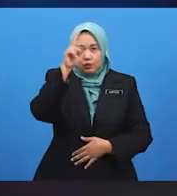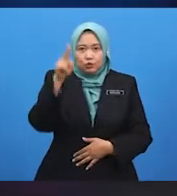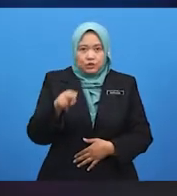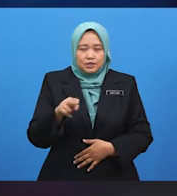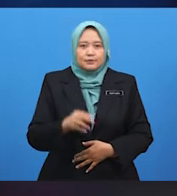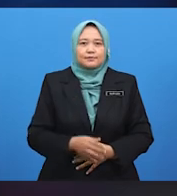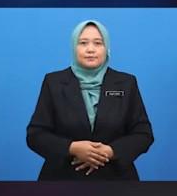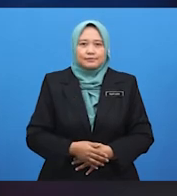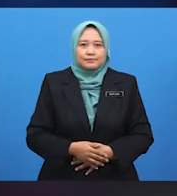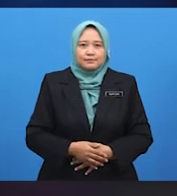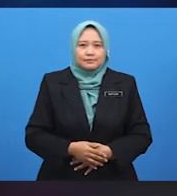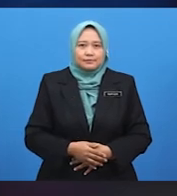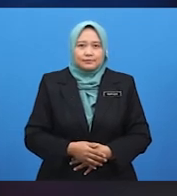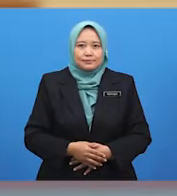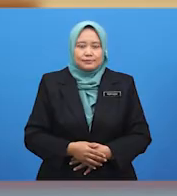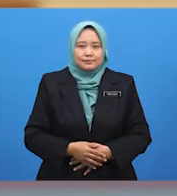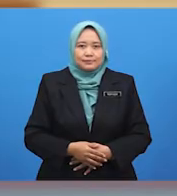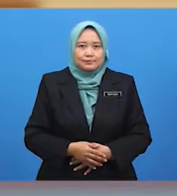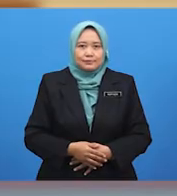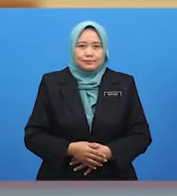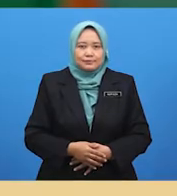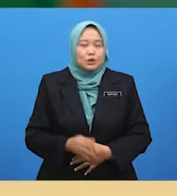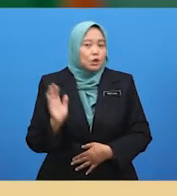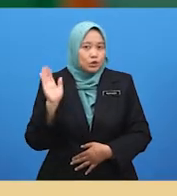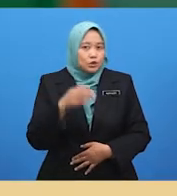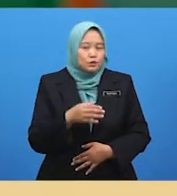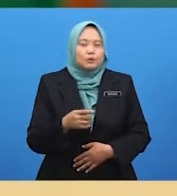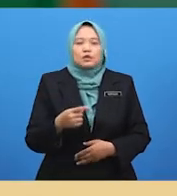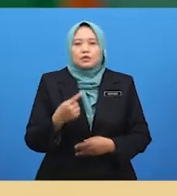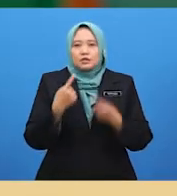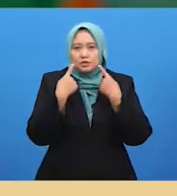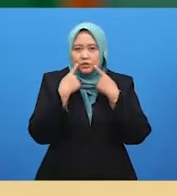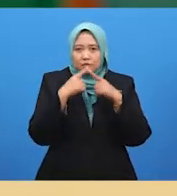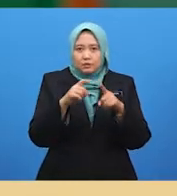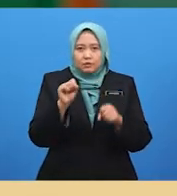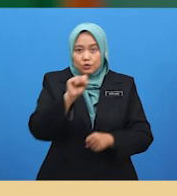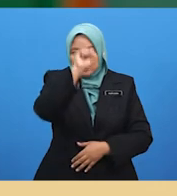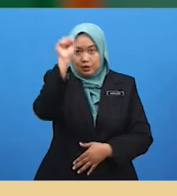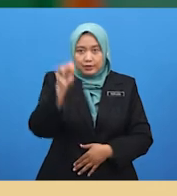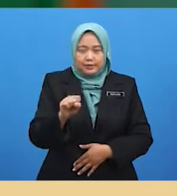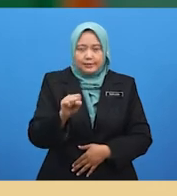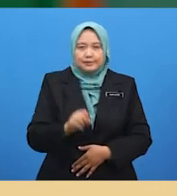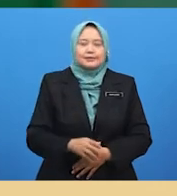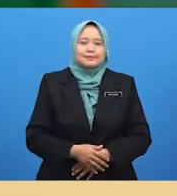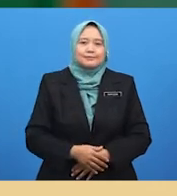Soalan uji minda. Jom kita menjawab soalan aneka pilihan. Murid perlu memilih